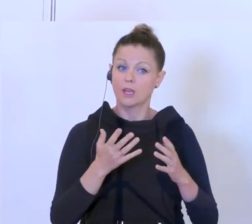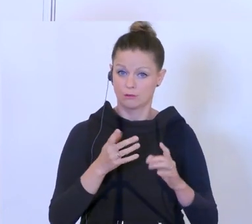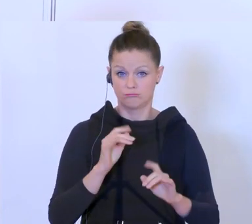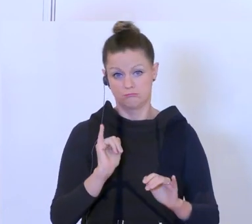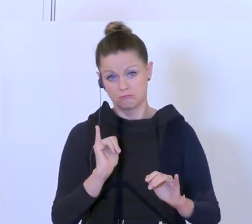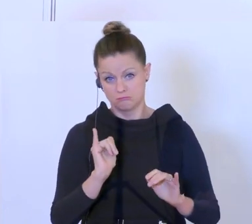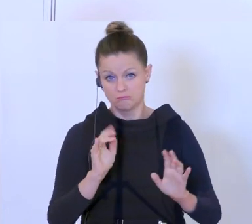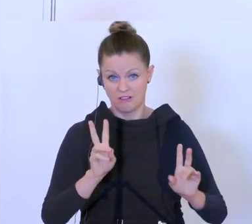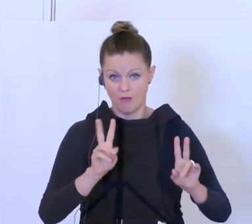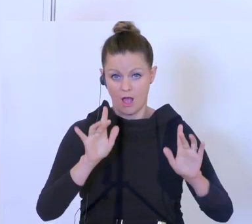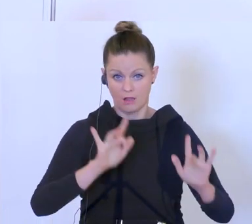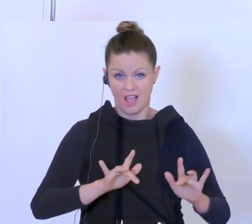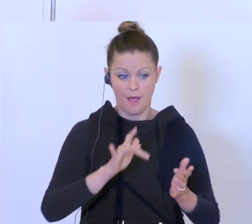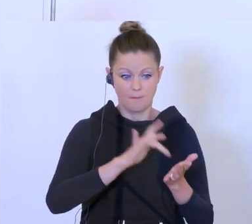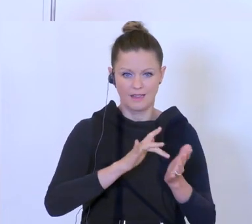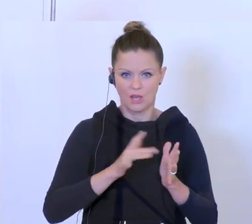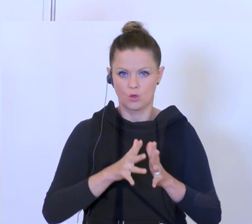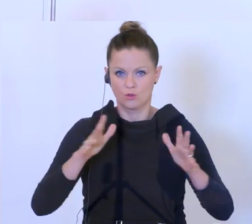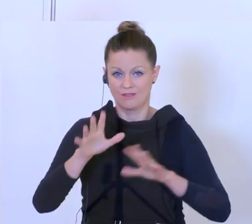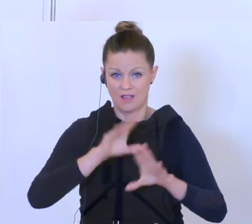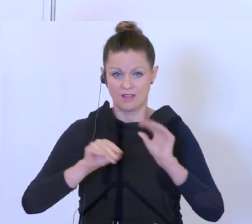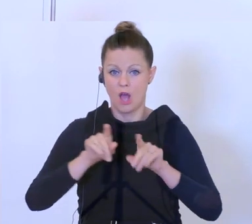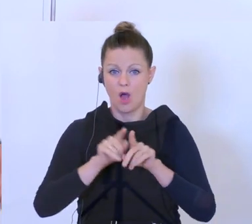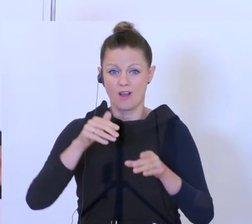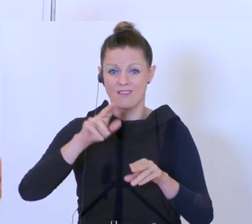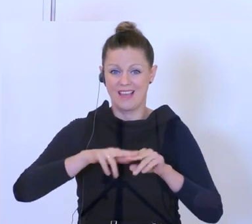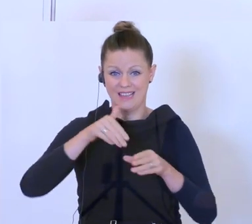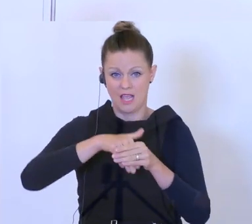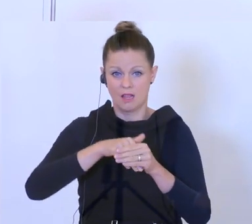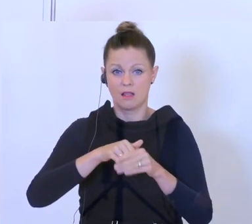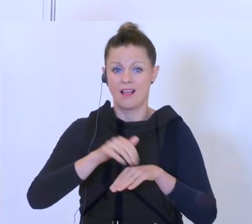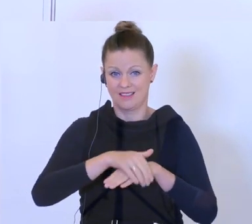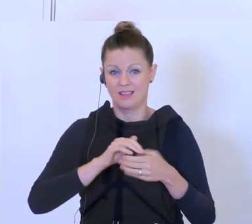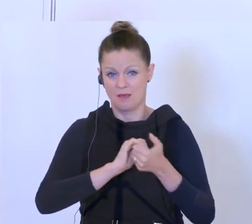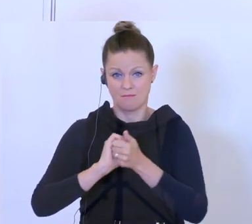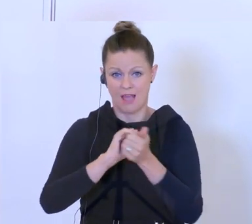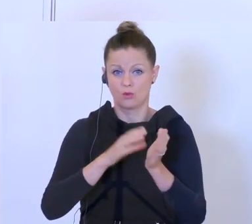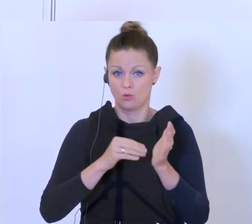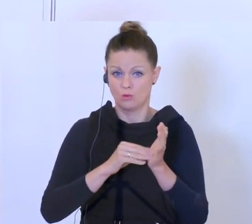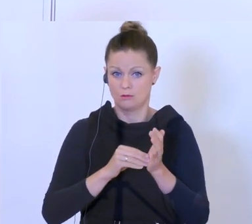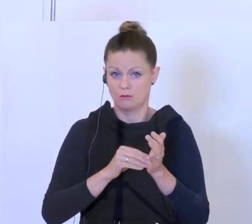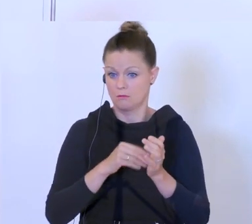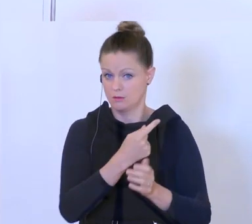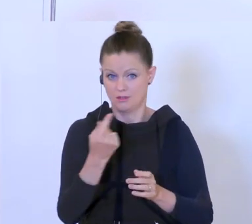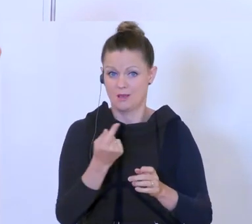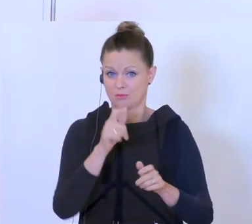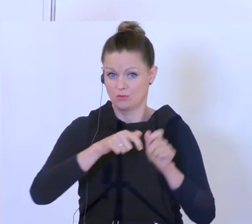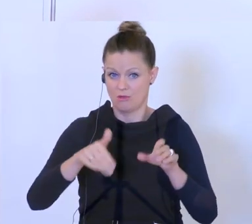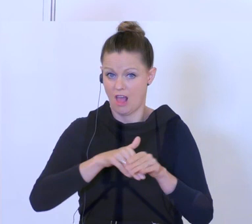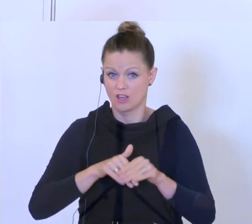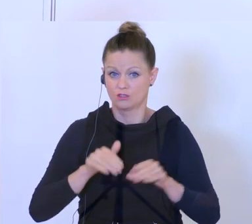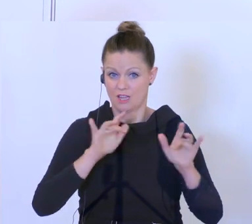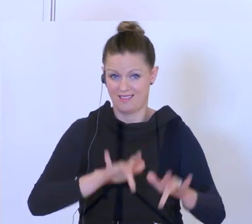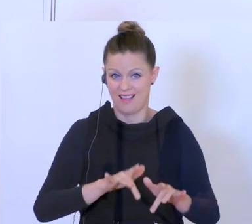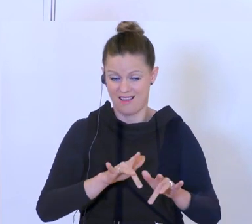werden. Die mittleren und größeren Vereine, auch wenn sie gemeinnützig sind, haben durchaus selber Angestellte, beziehungsweise